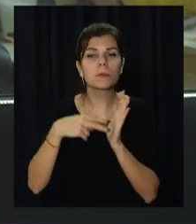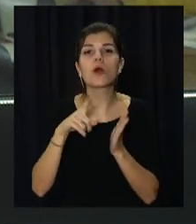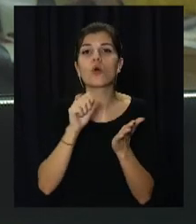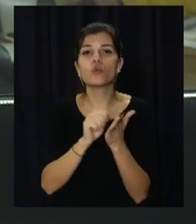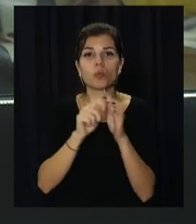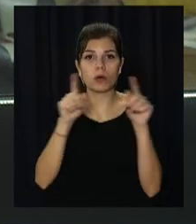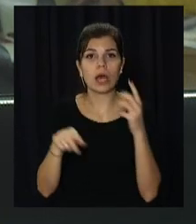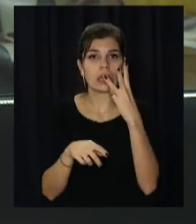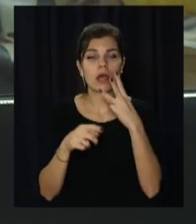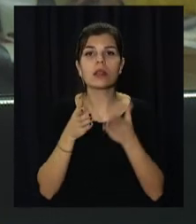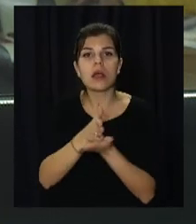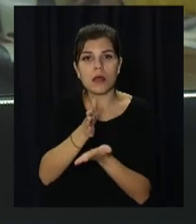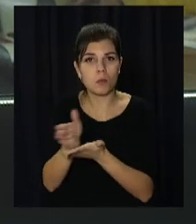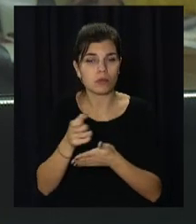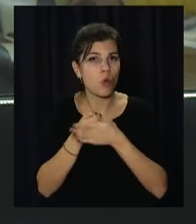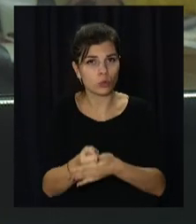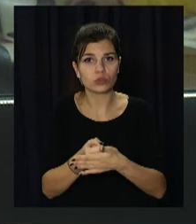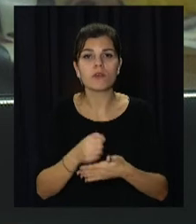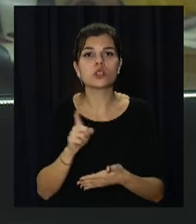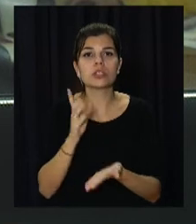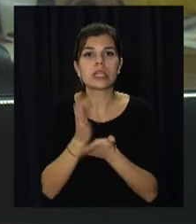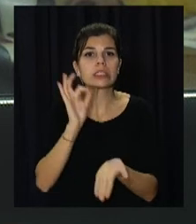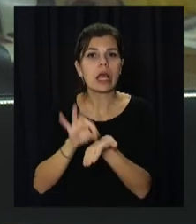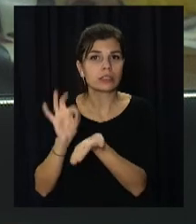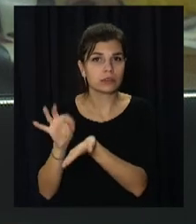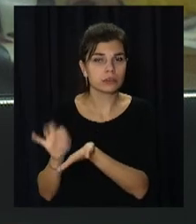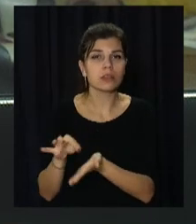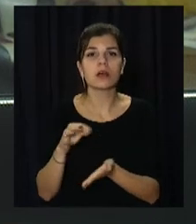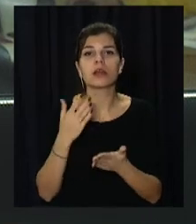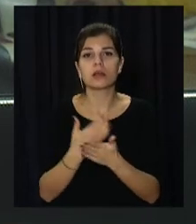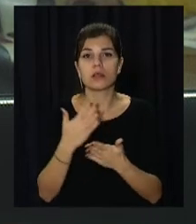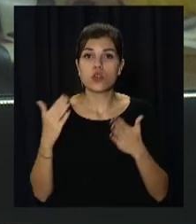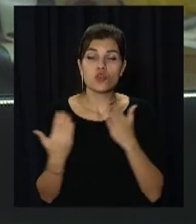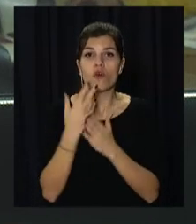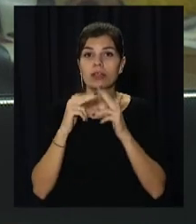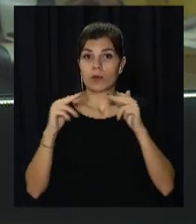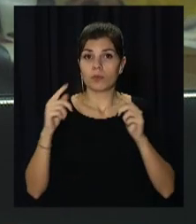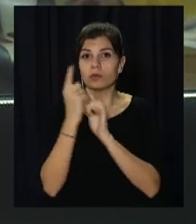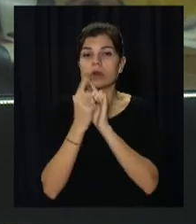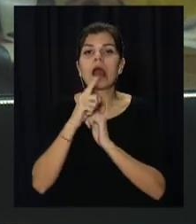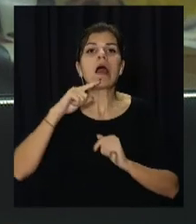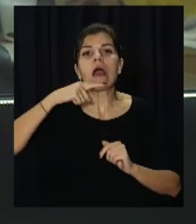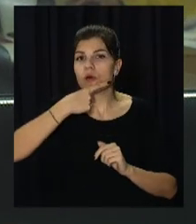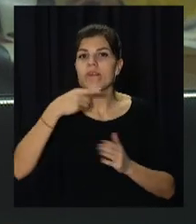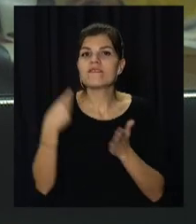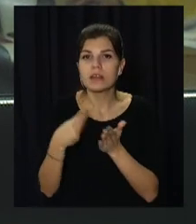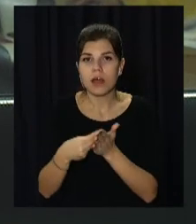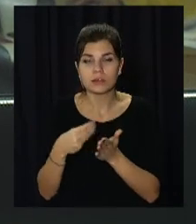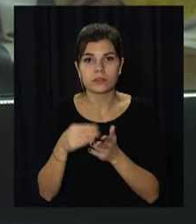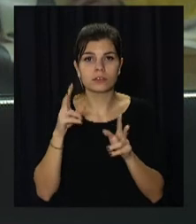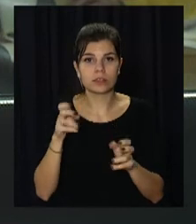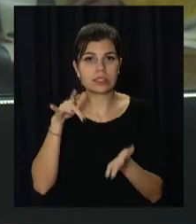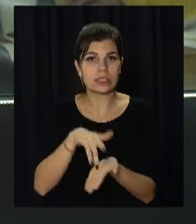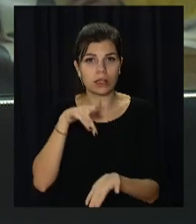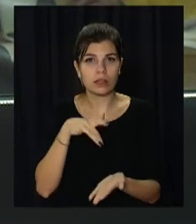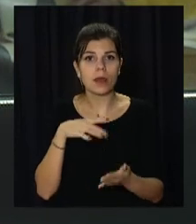визначає три основні напрями та понад десяток цілей. За напрямком інноваційність Дніпро має стати економічним, фінансовим регіональним